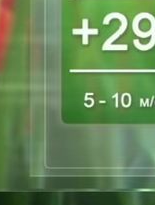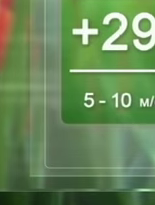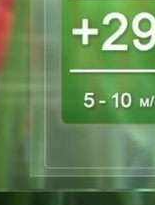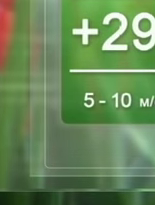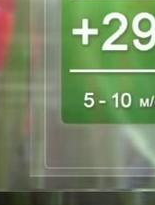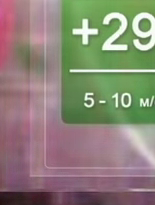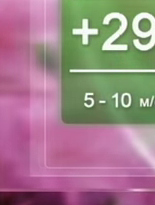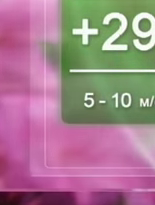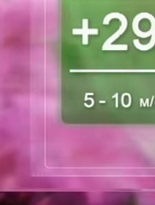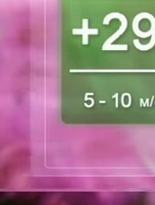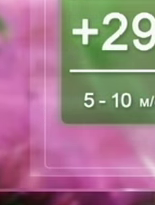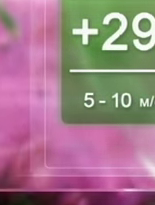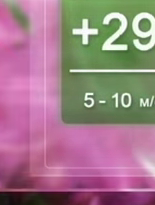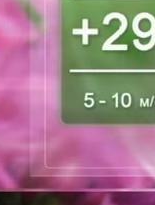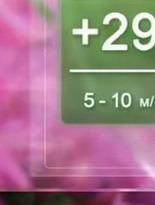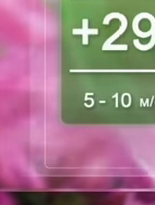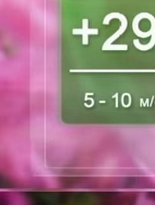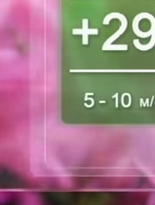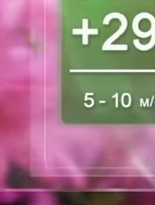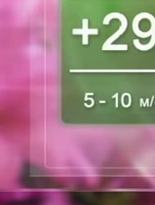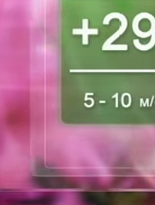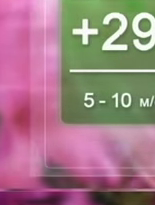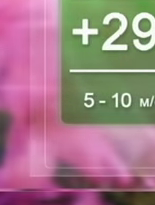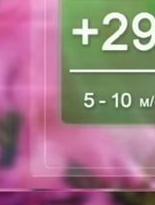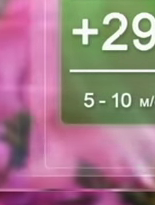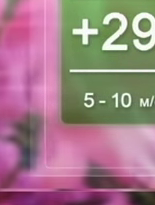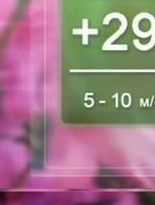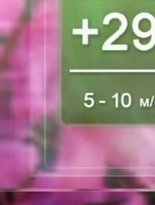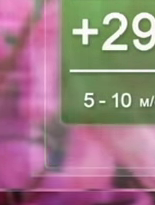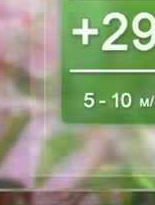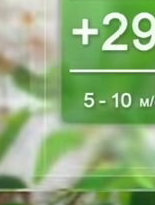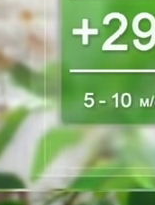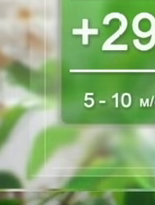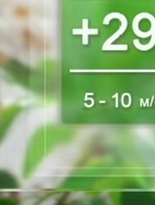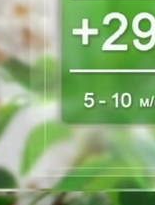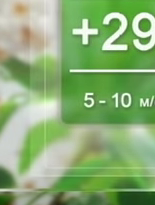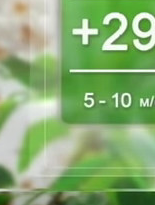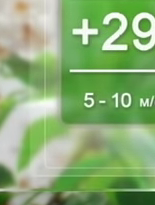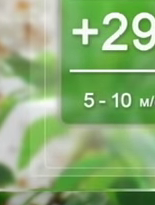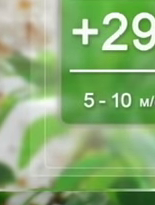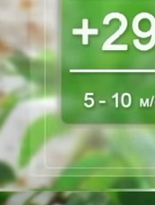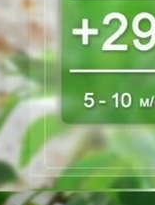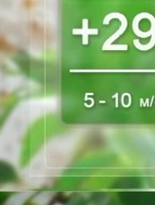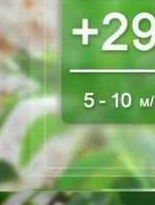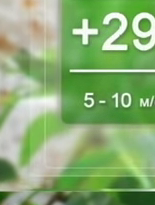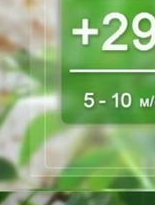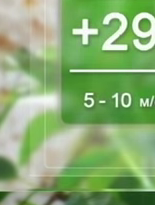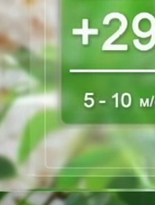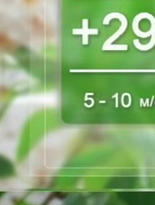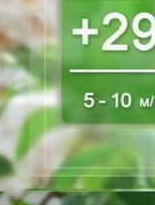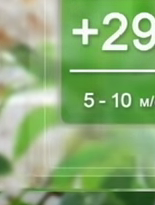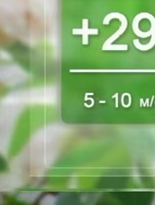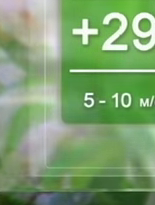6 серпня на Хмельниччині синоптики прогнозують малохмарну погоду без опадів. Вітер південно-східний 5-10 метрів за